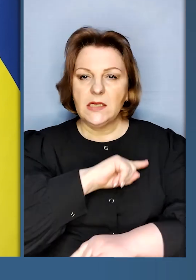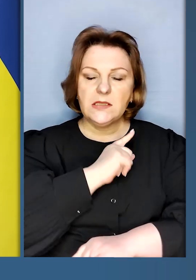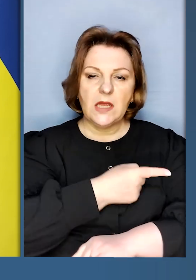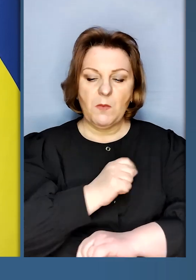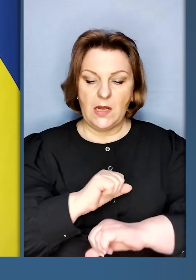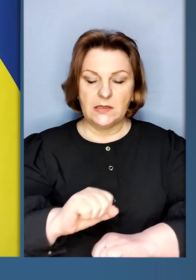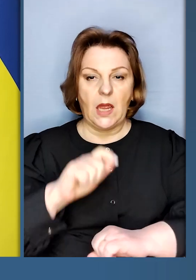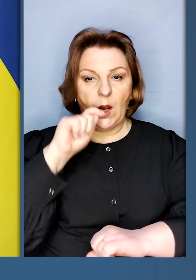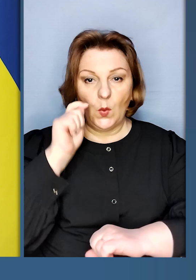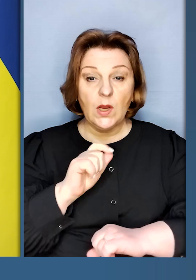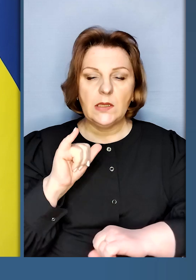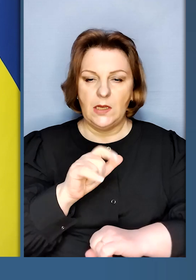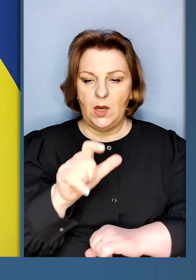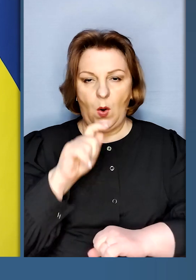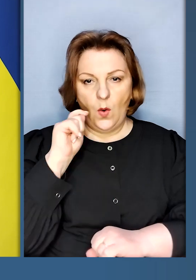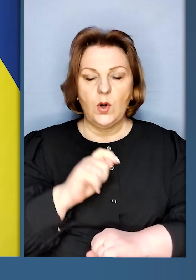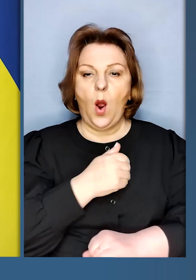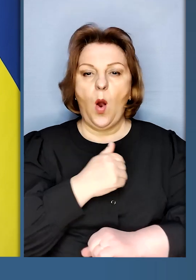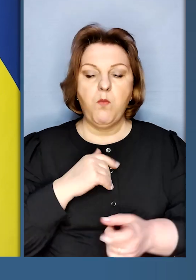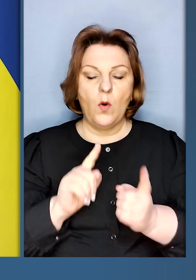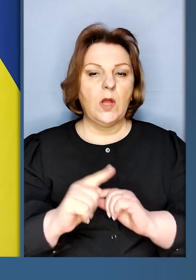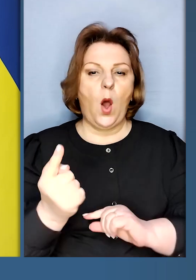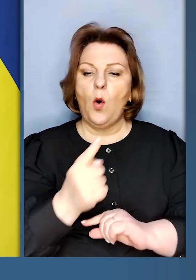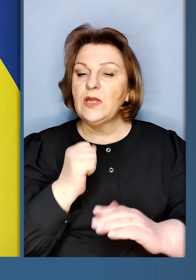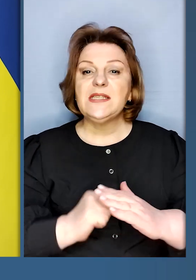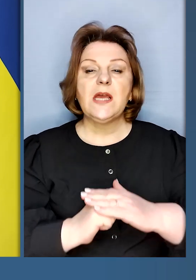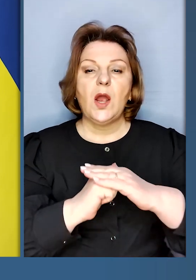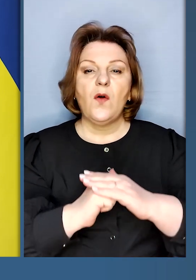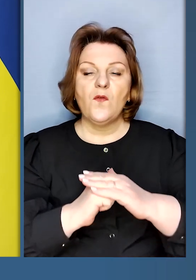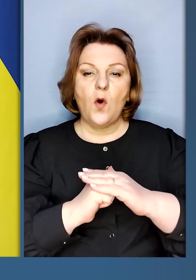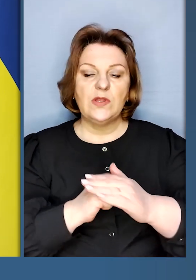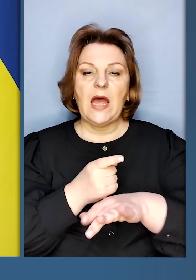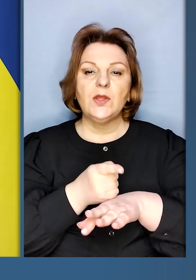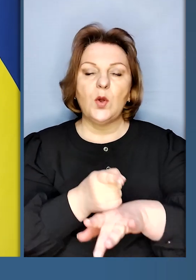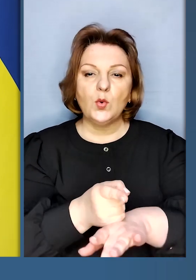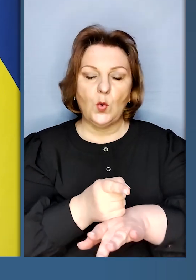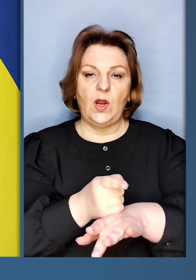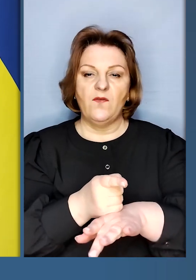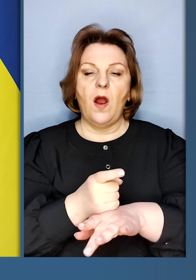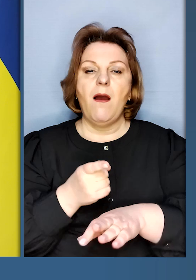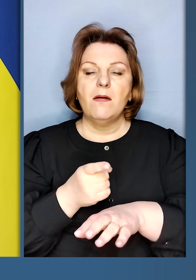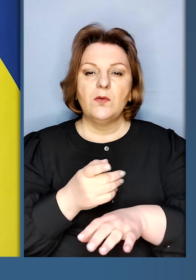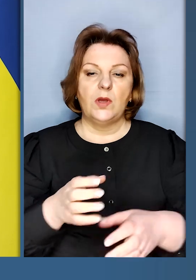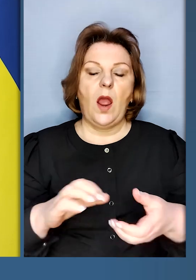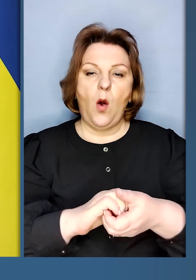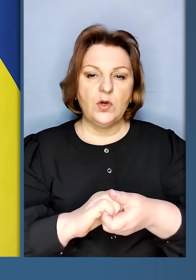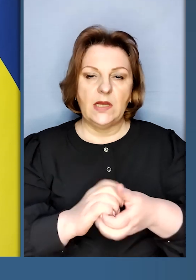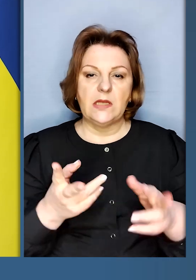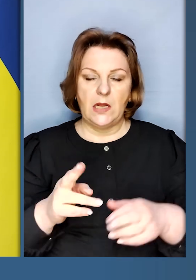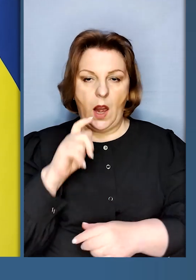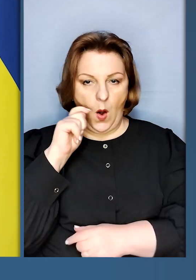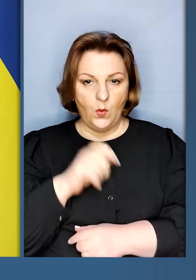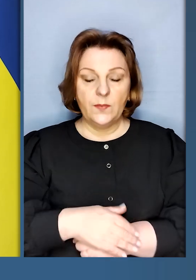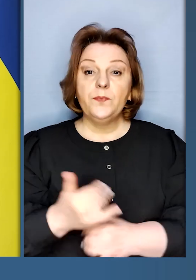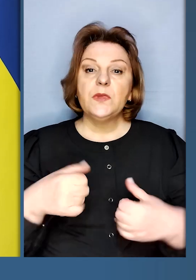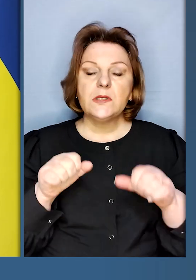захист України і українців. Польща стала одним із фундаторів танкової коаліції для України. Сьогодні ми